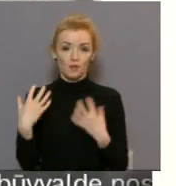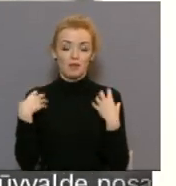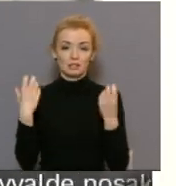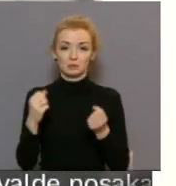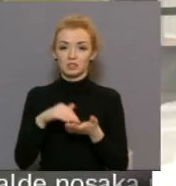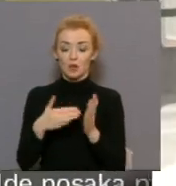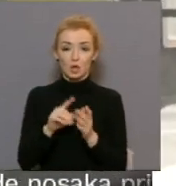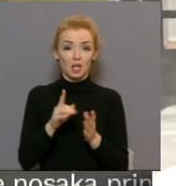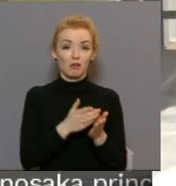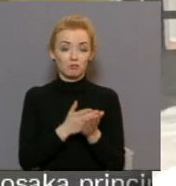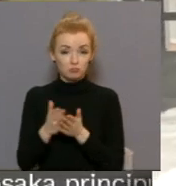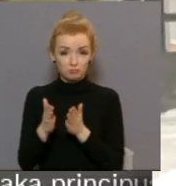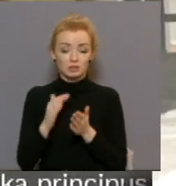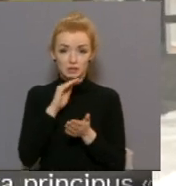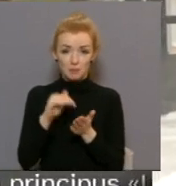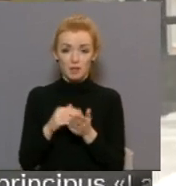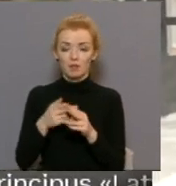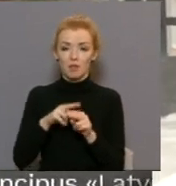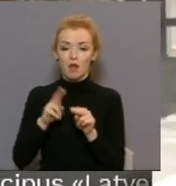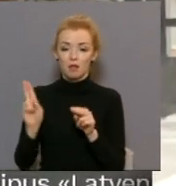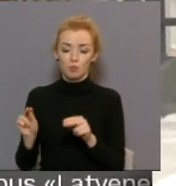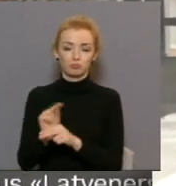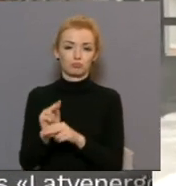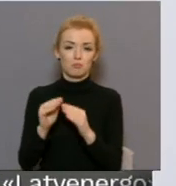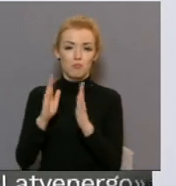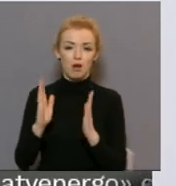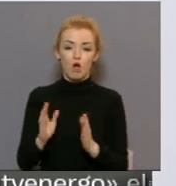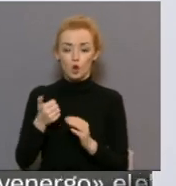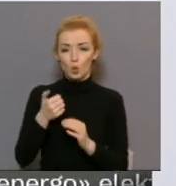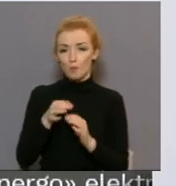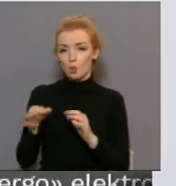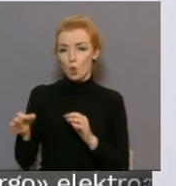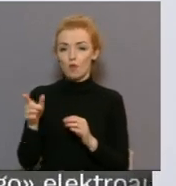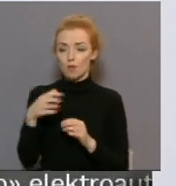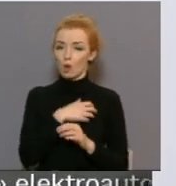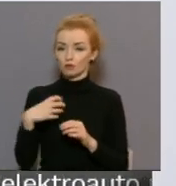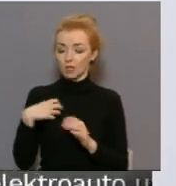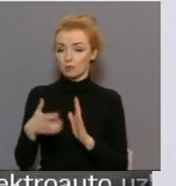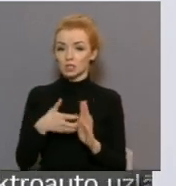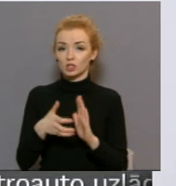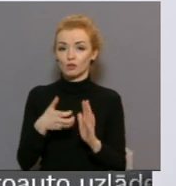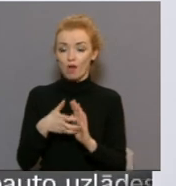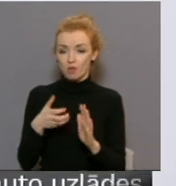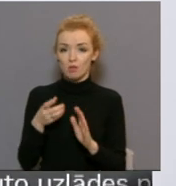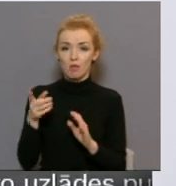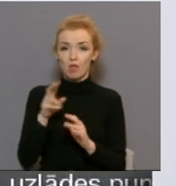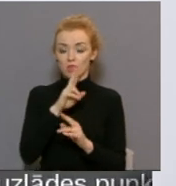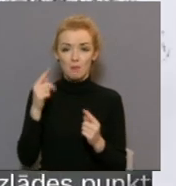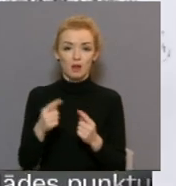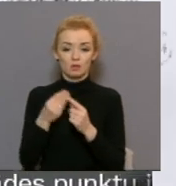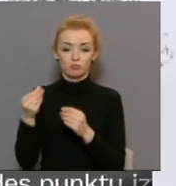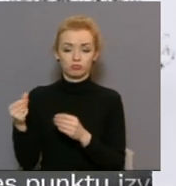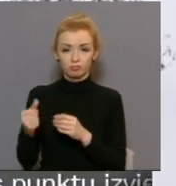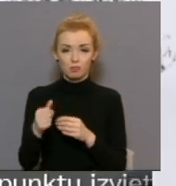stāvoklis ir stabils, atļāvuši turpināt ārstēšanos mājās. Grobiņas noiet pašvaldību iespējams izmantojot finanšu līdzekas neparedzētiem gadījumiem,